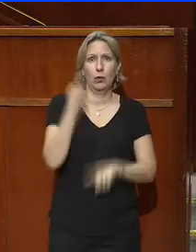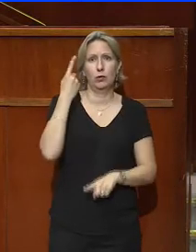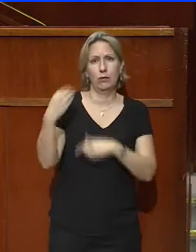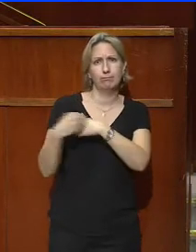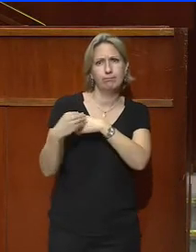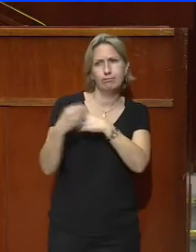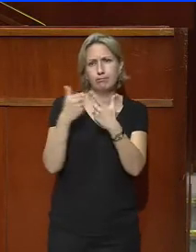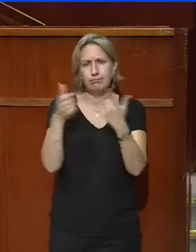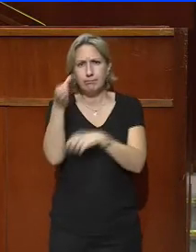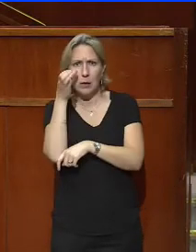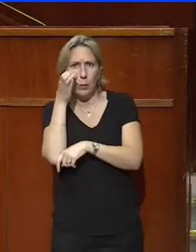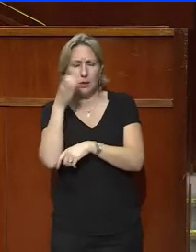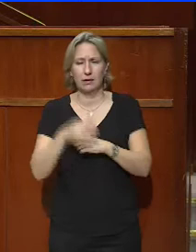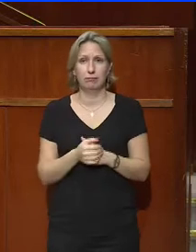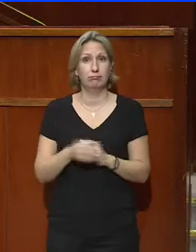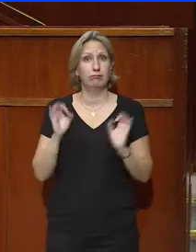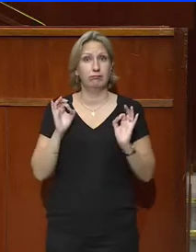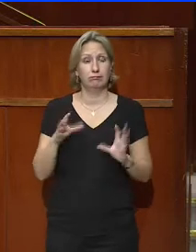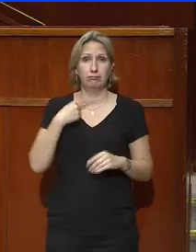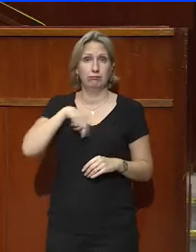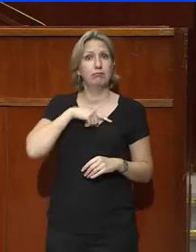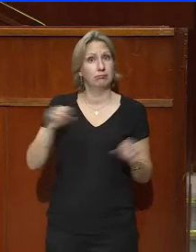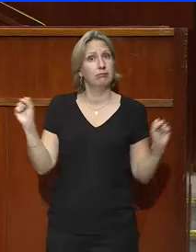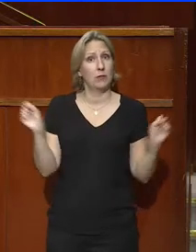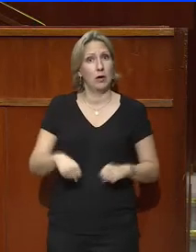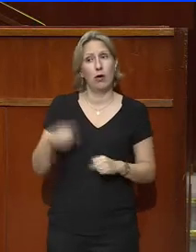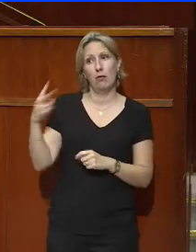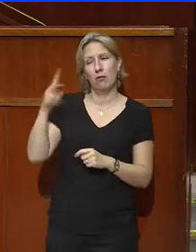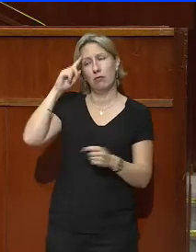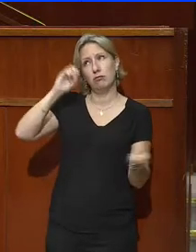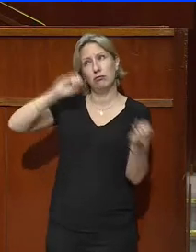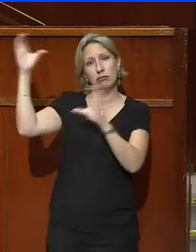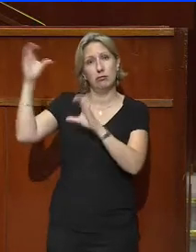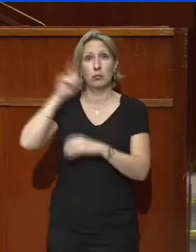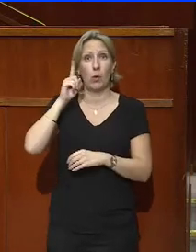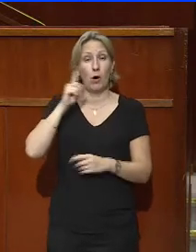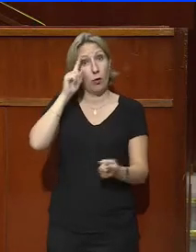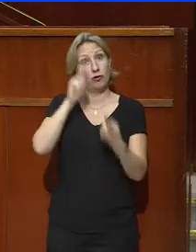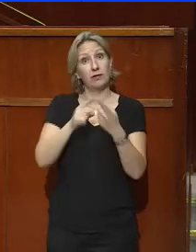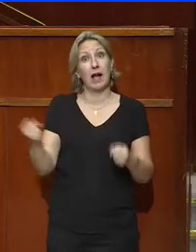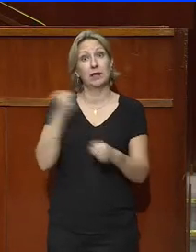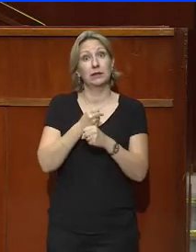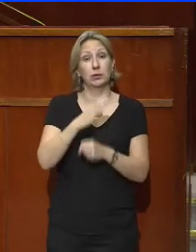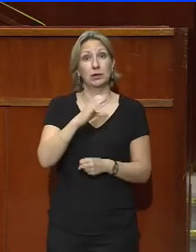Nous sommes d'autant plus en accord avec cette vision que nous avons été créés dans cet esprit.